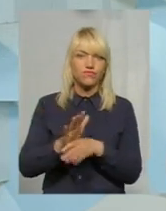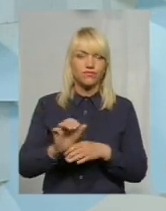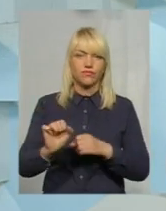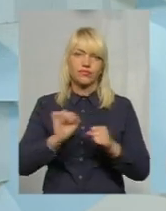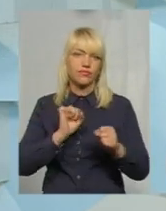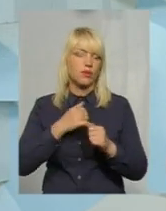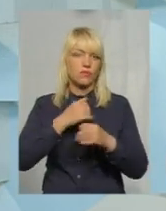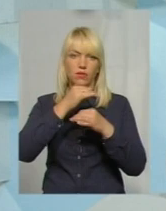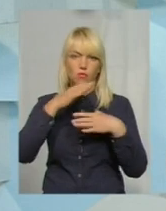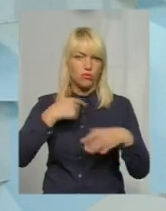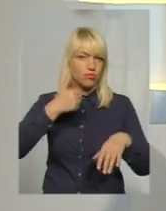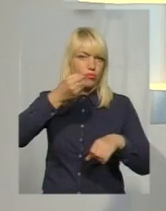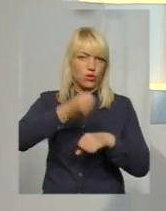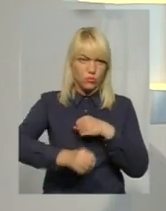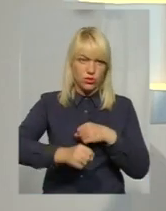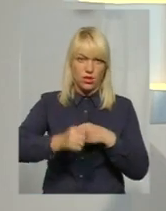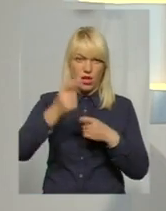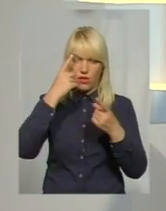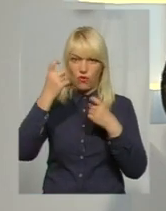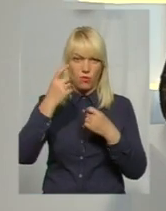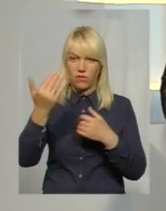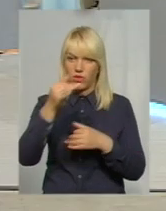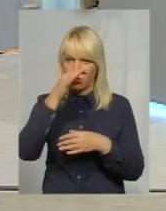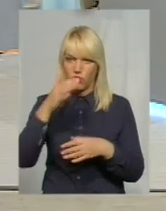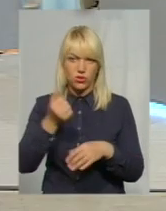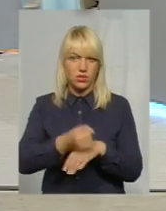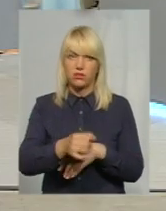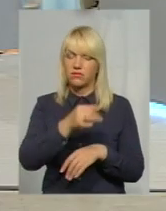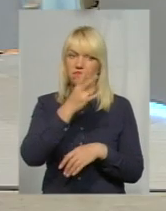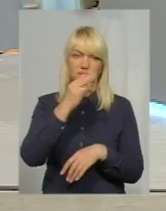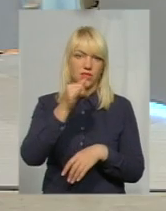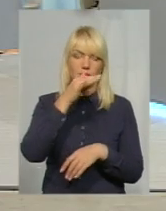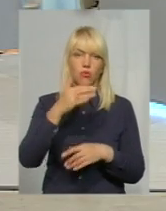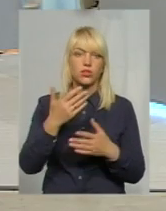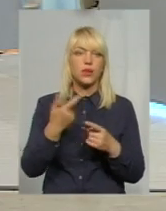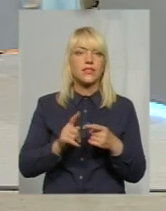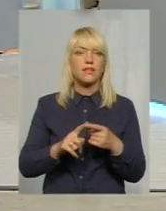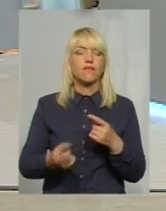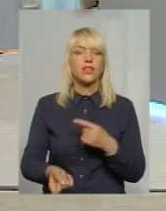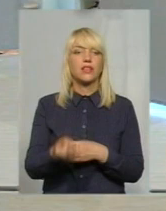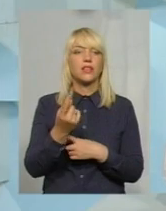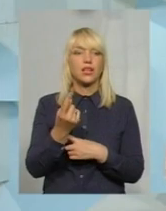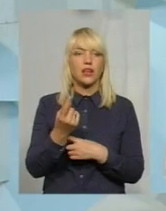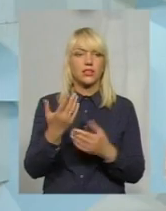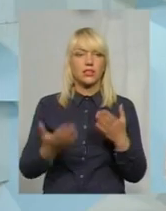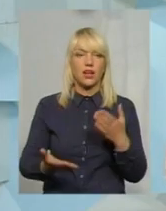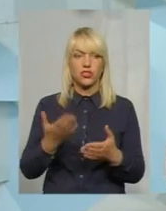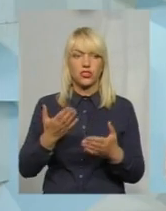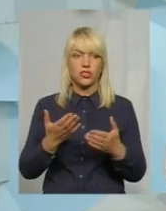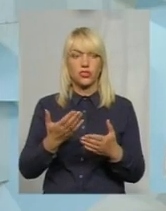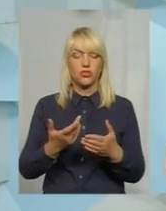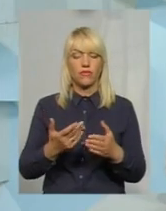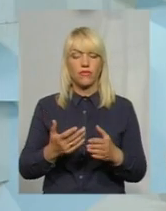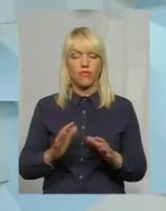немає. Примусити поінформувати не можете? Не можемо. Це тоді вже виникає, після випадок